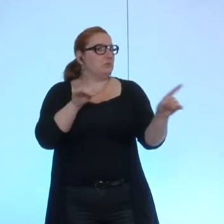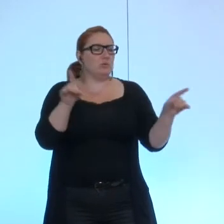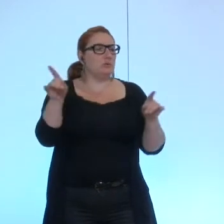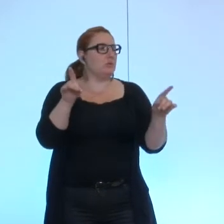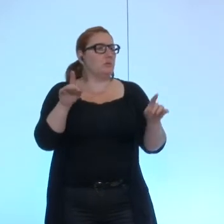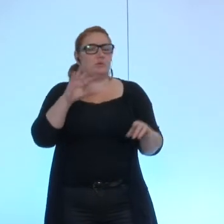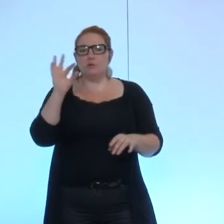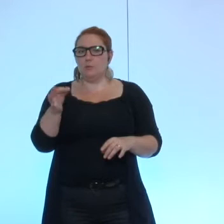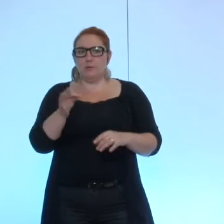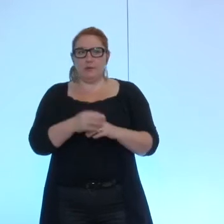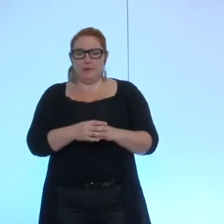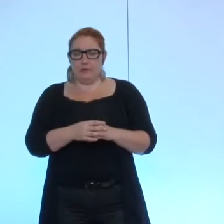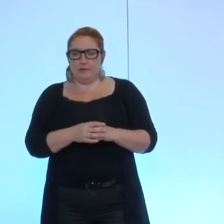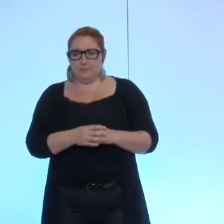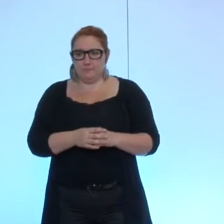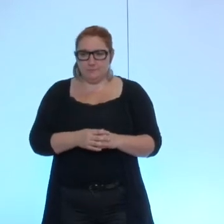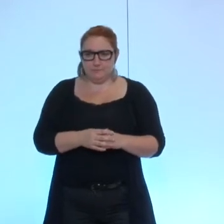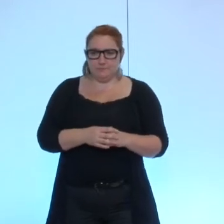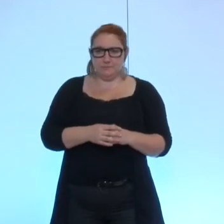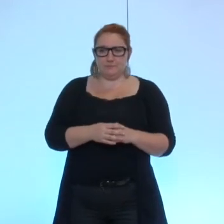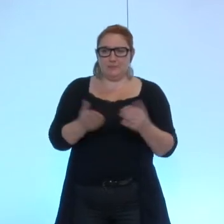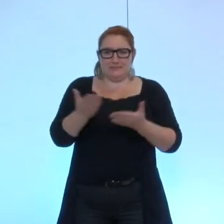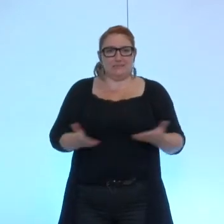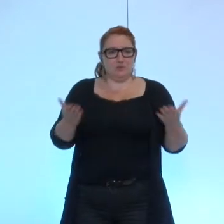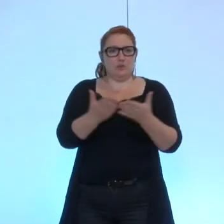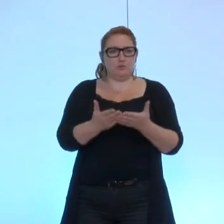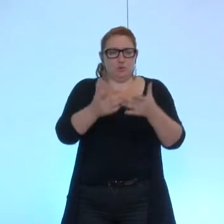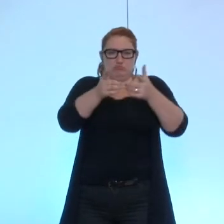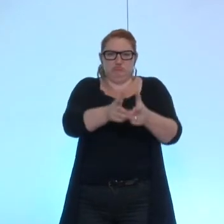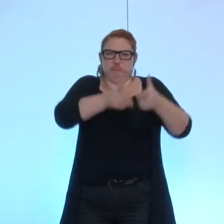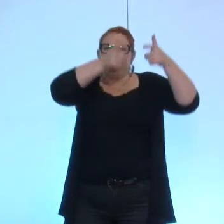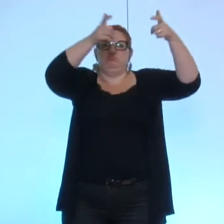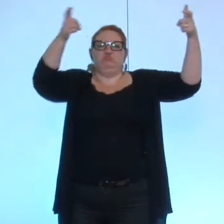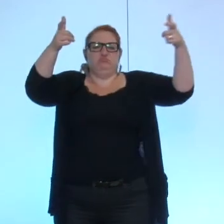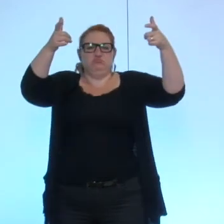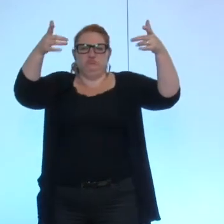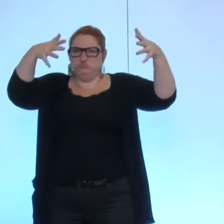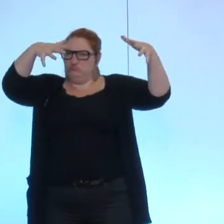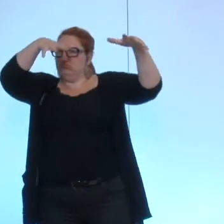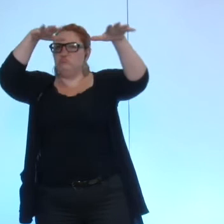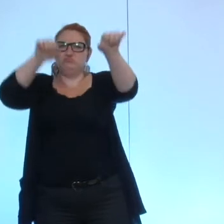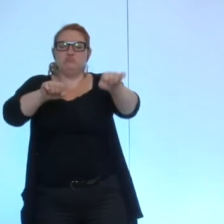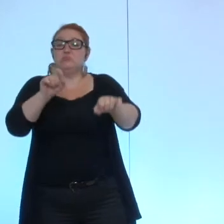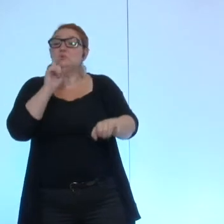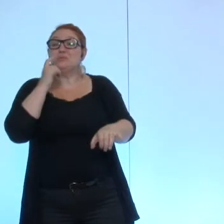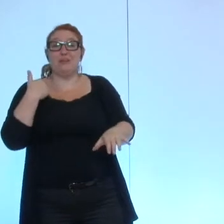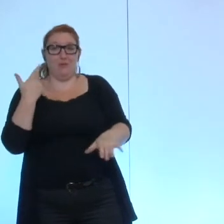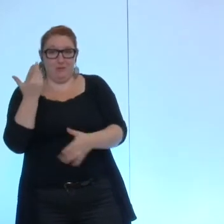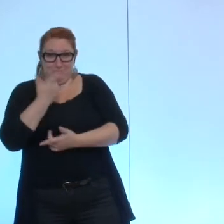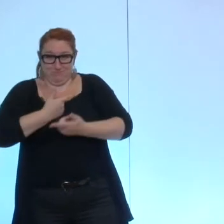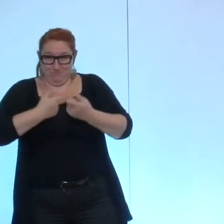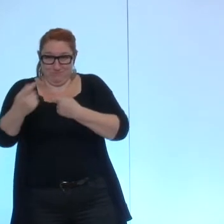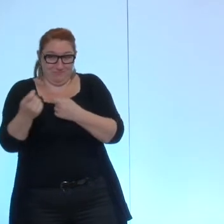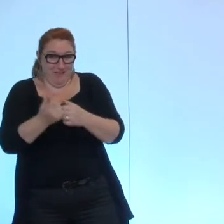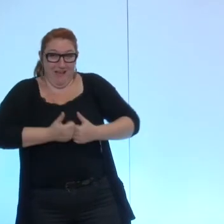oui en contraste avec la situation de grands groupes tout puissants de la délibération précédente on est là dans le cadre d'une régie des eaux